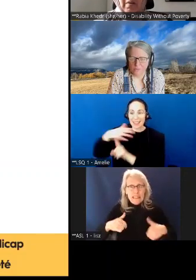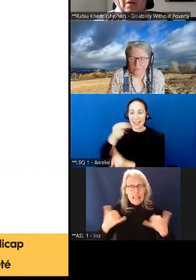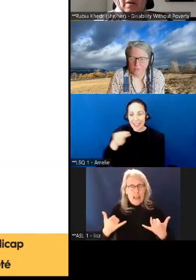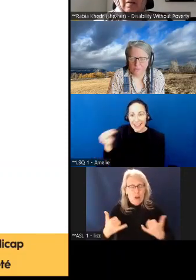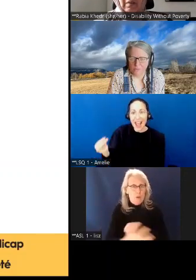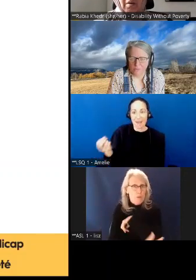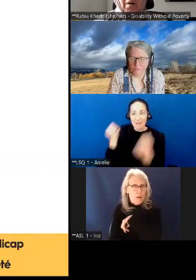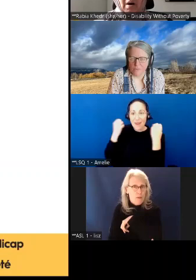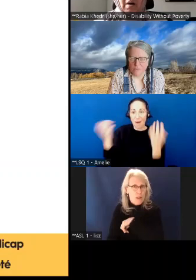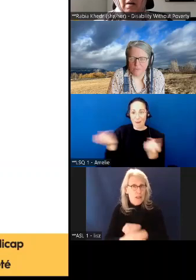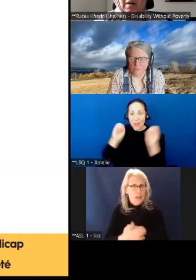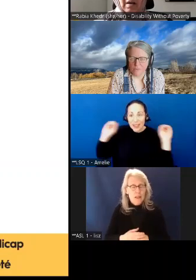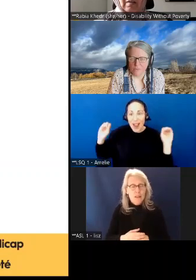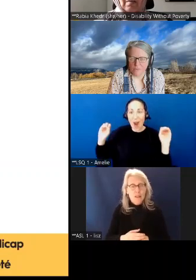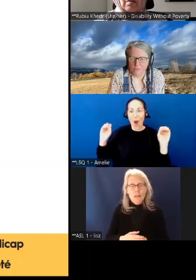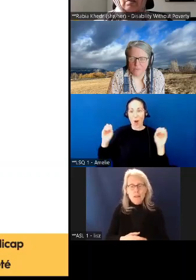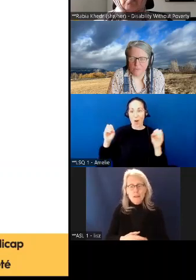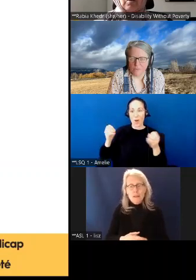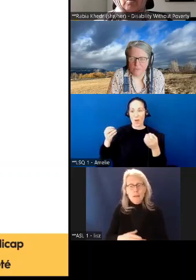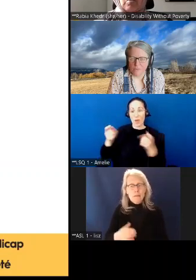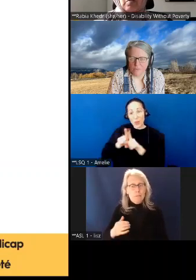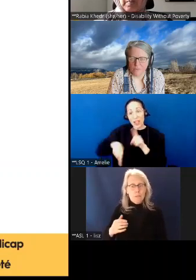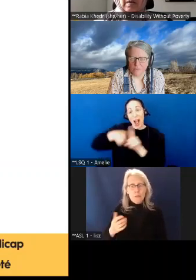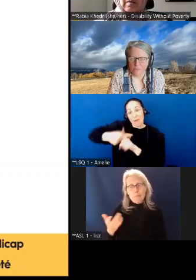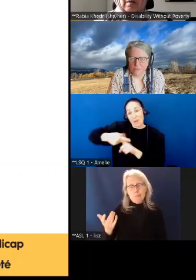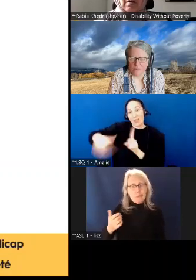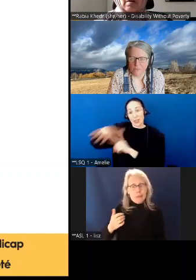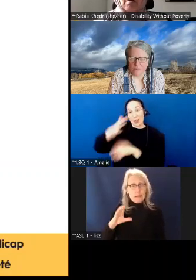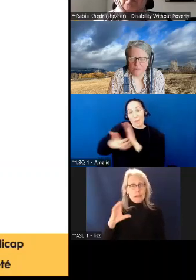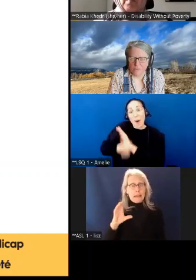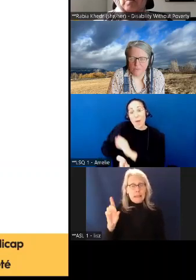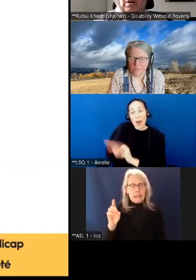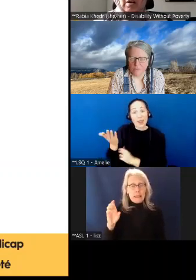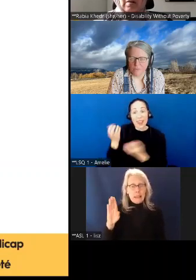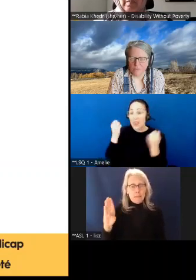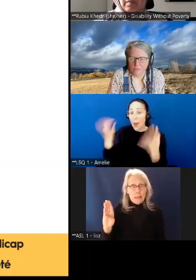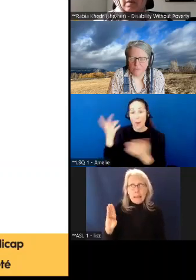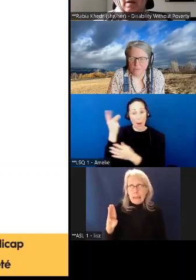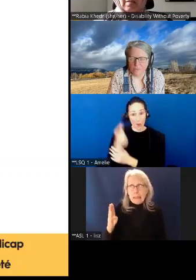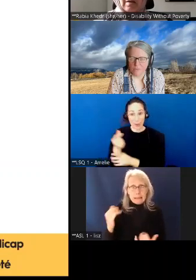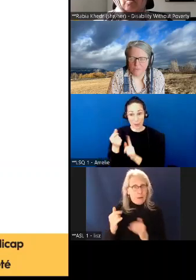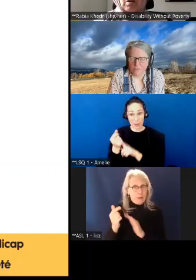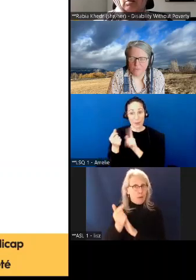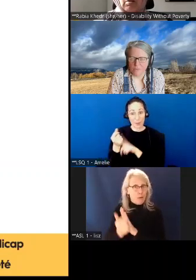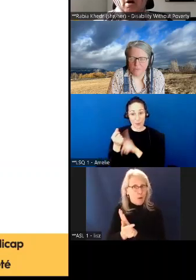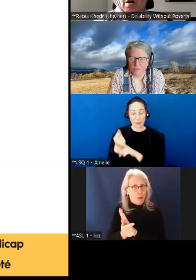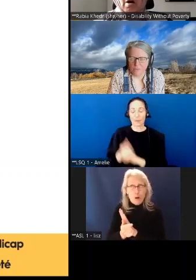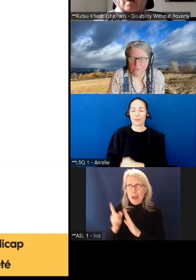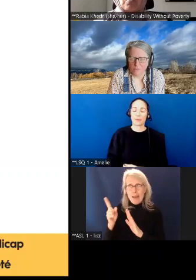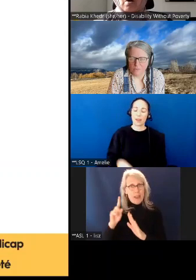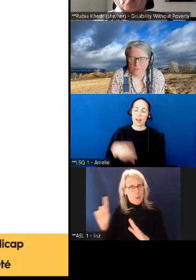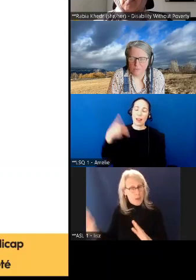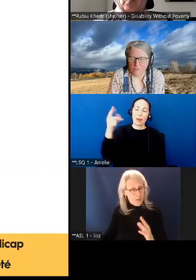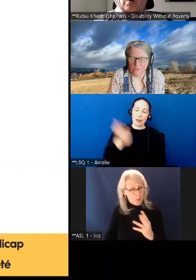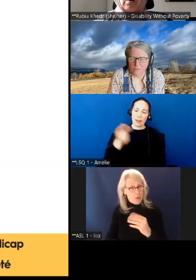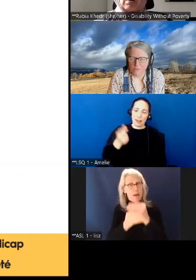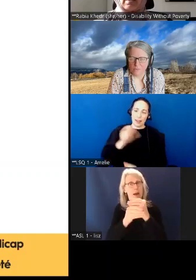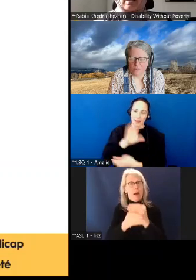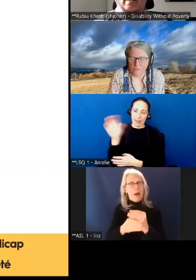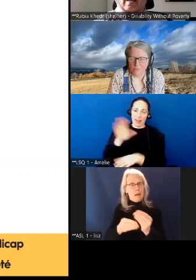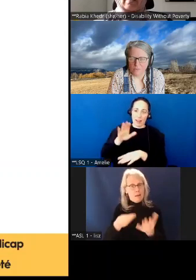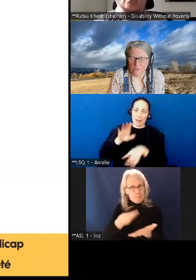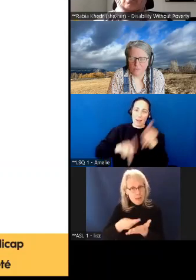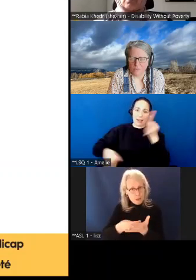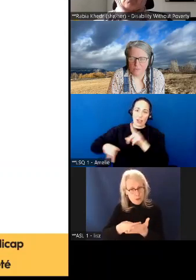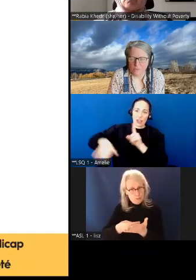handicap qui vivent en situation de pauvreté. Alors, la prestation canadienne pour les personnes vivant en situation de